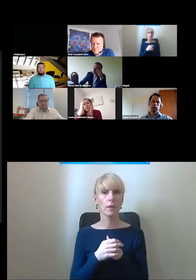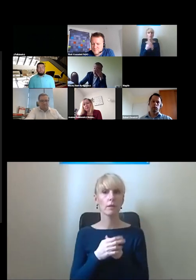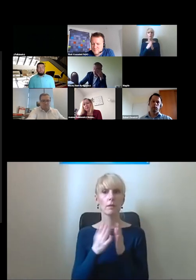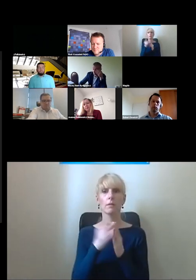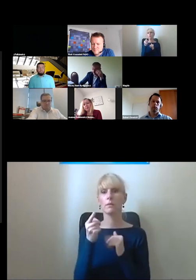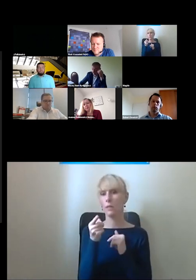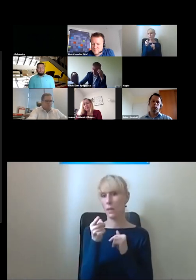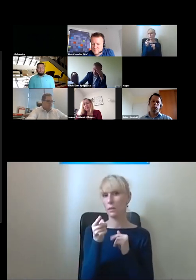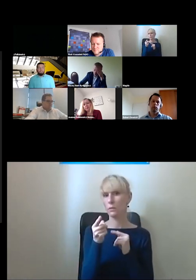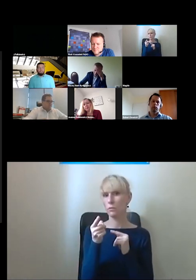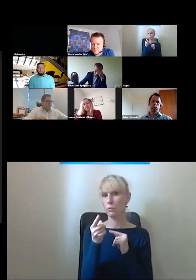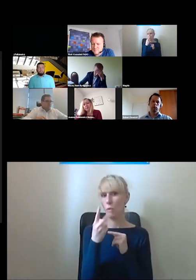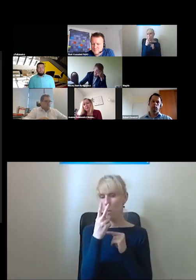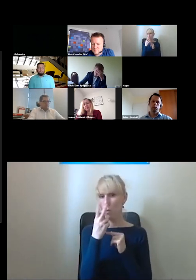panel